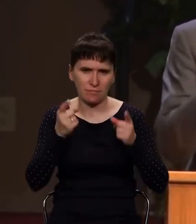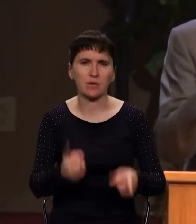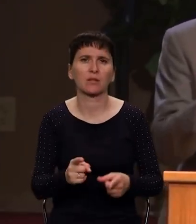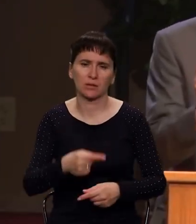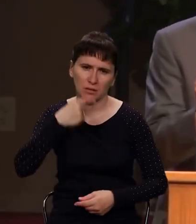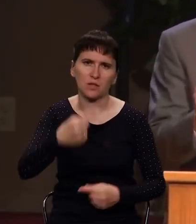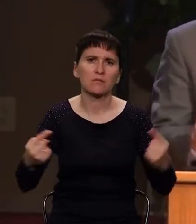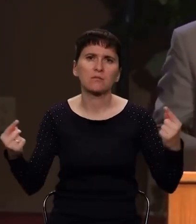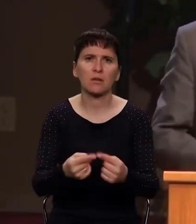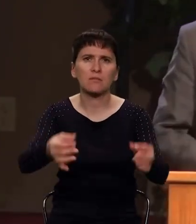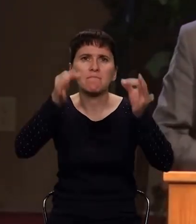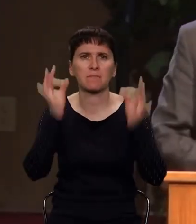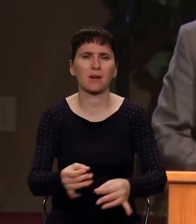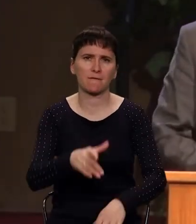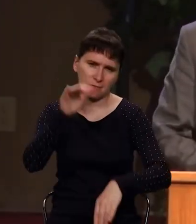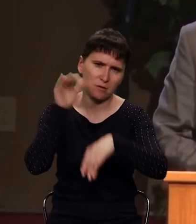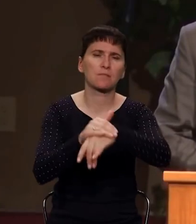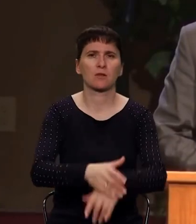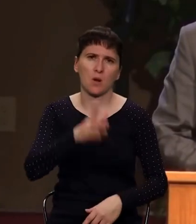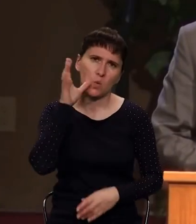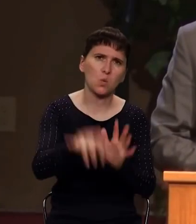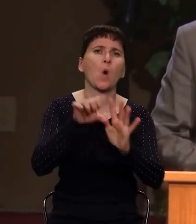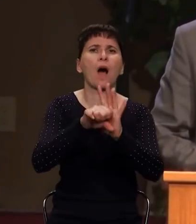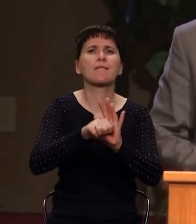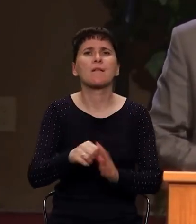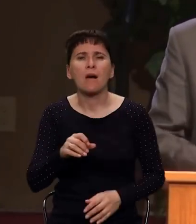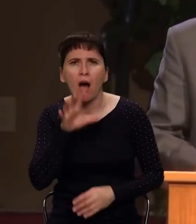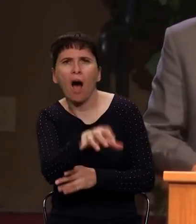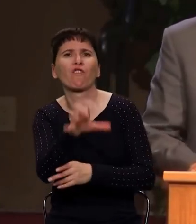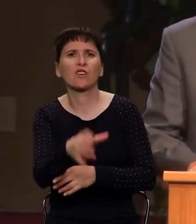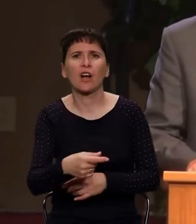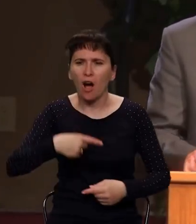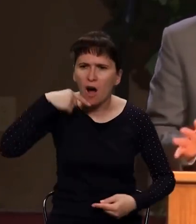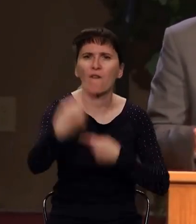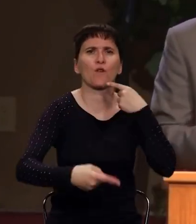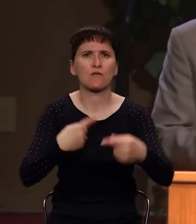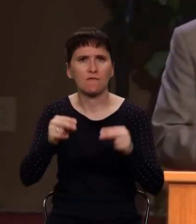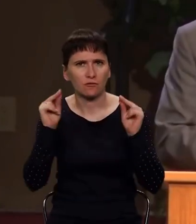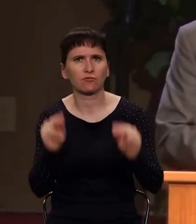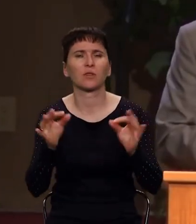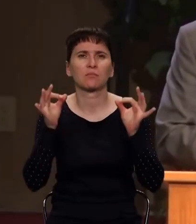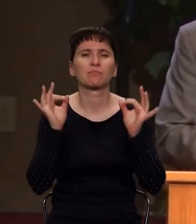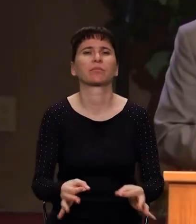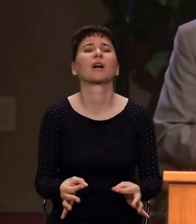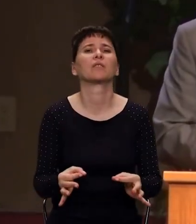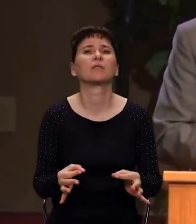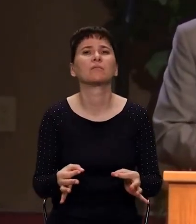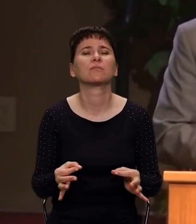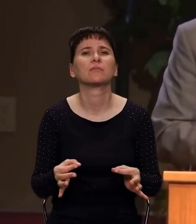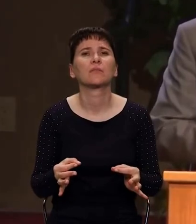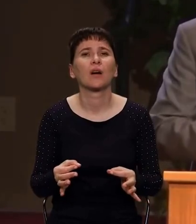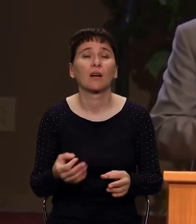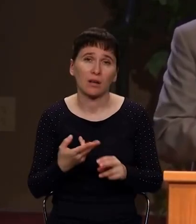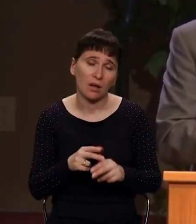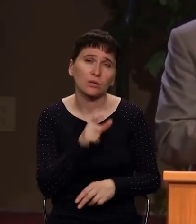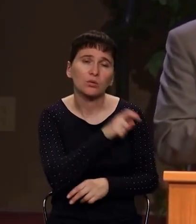истину будет говорить везде, так как она есть, это человек Божий, это человек Божий. Мы сейчас идем к молитве. Я